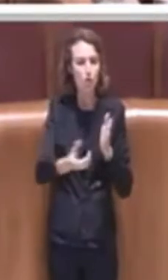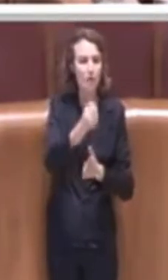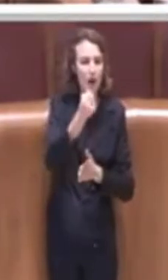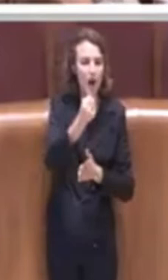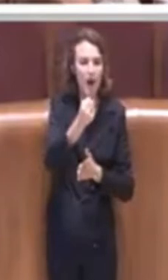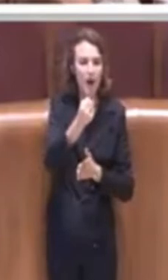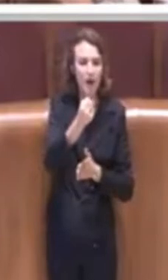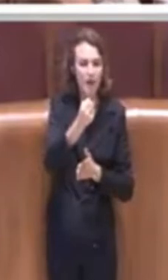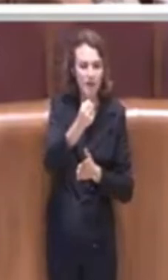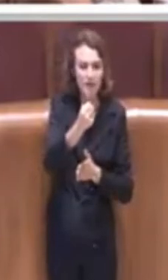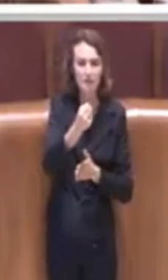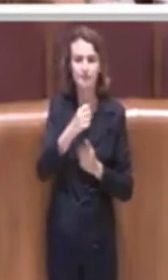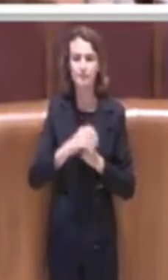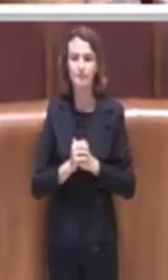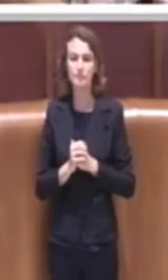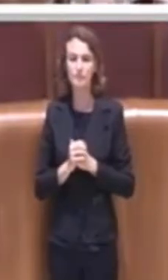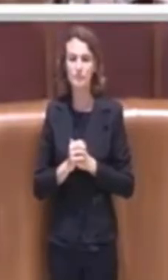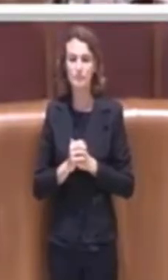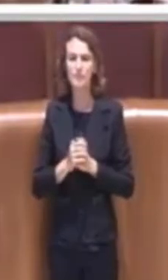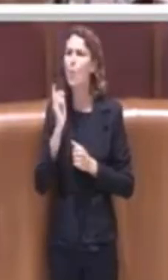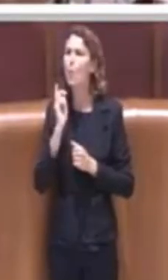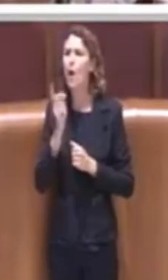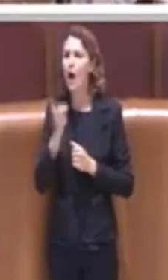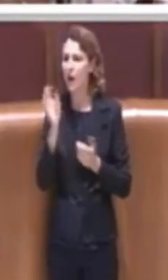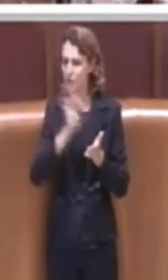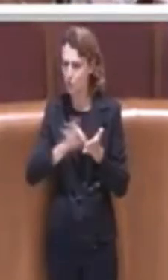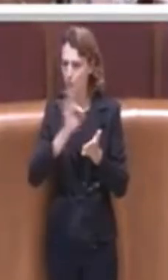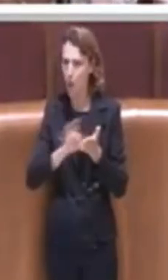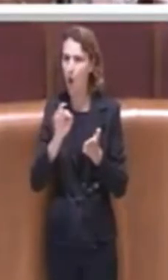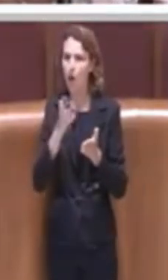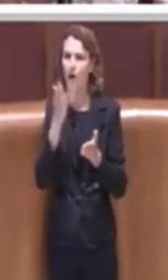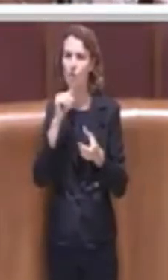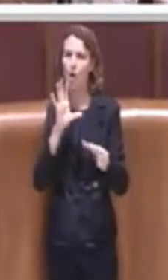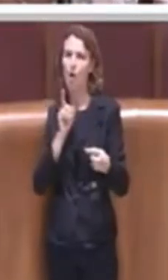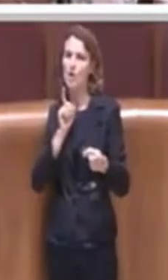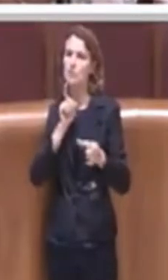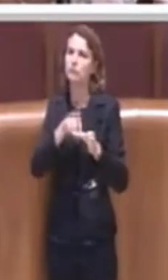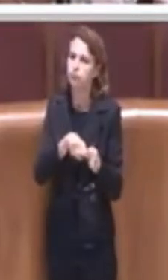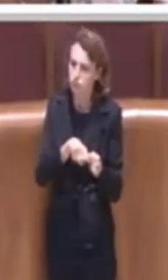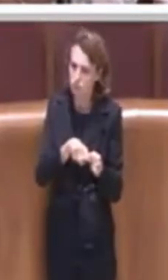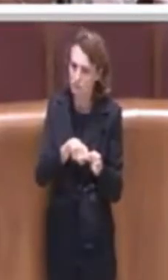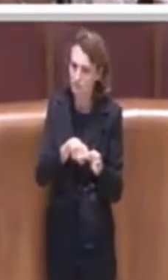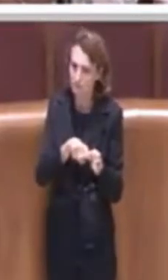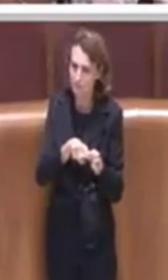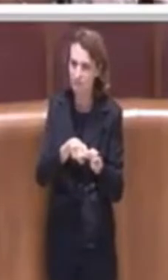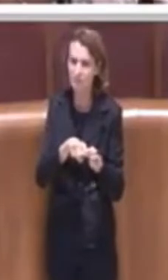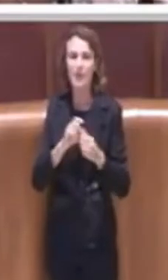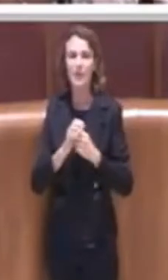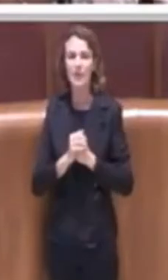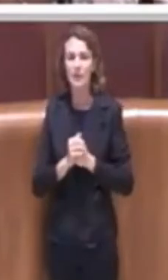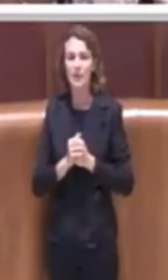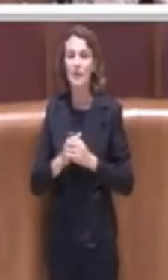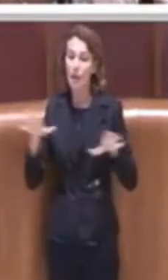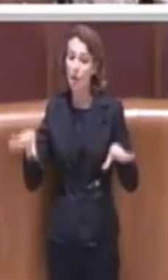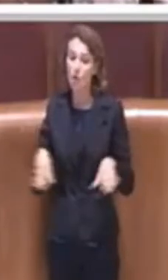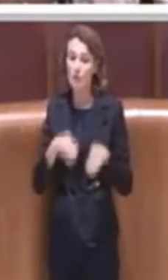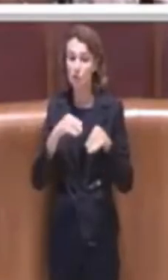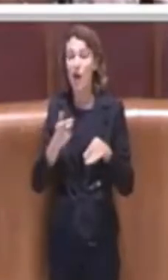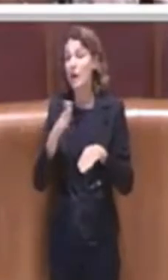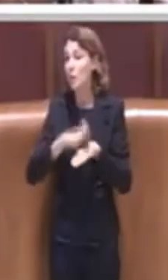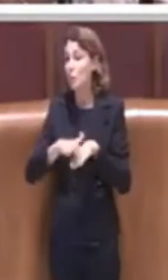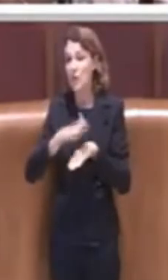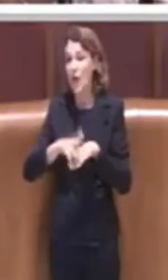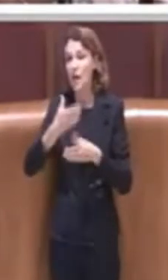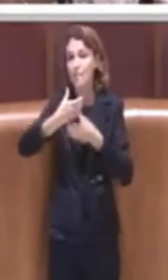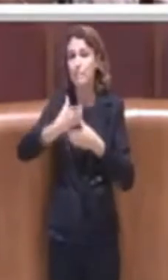essere appunto le scuole che vogliono aderire e introdurre l'uso delle borracce. Devo dire